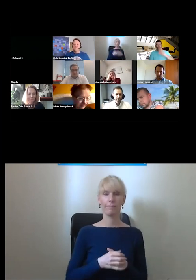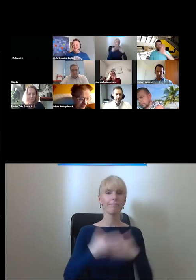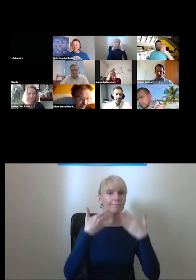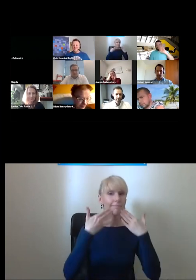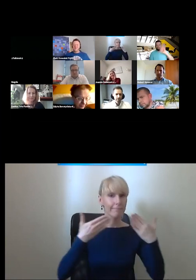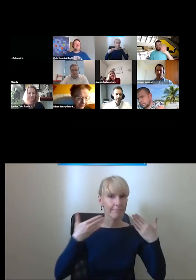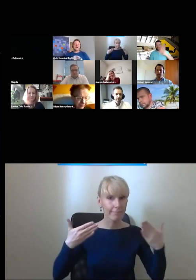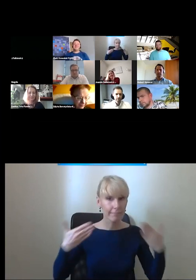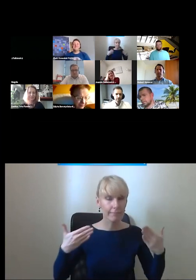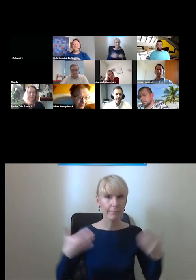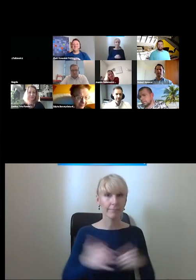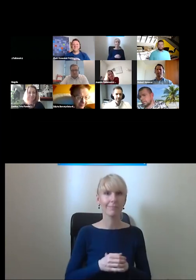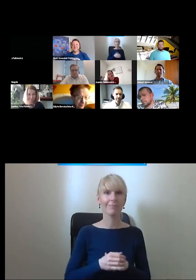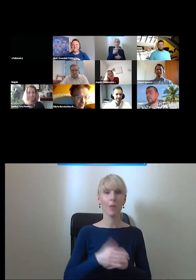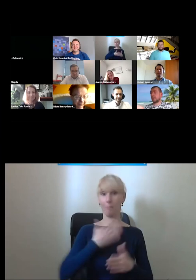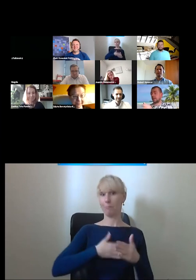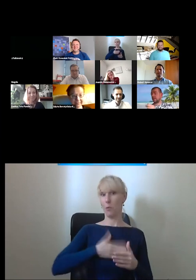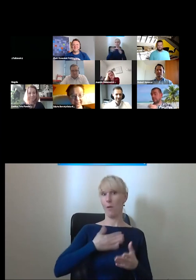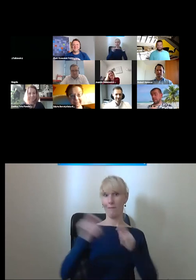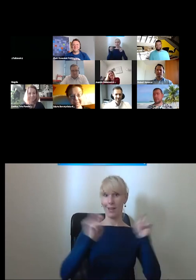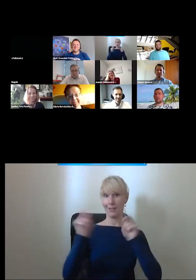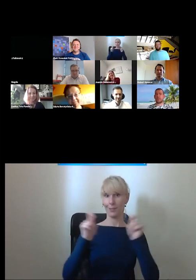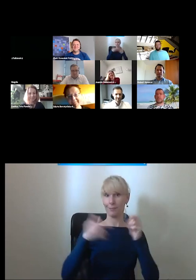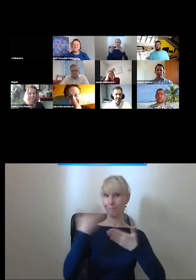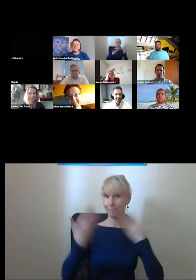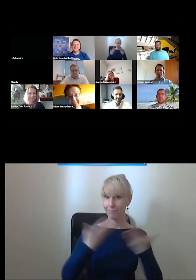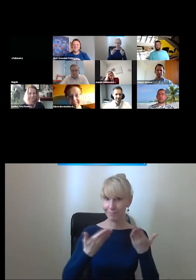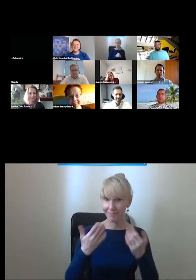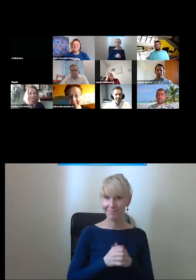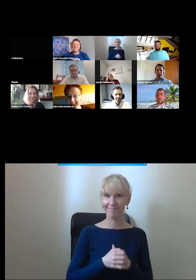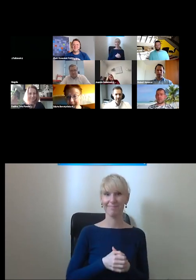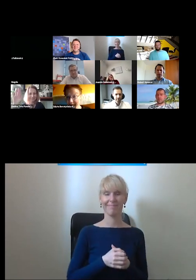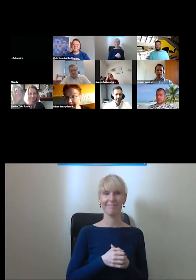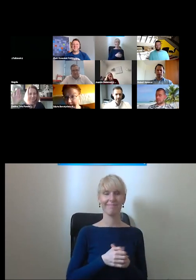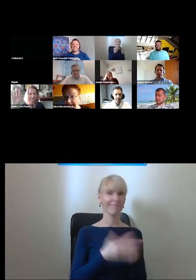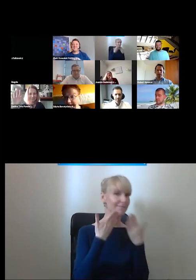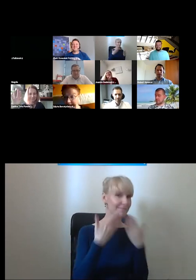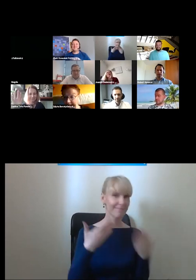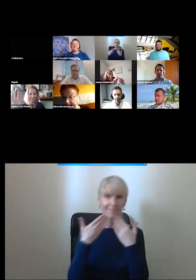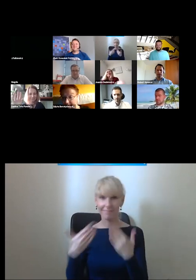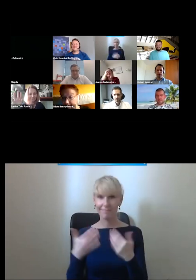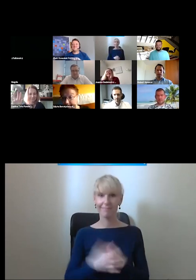miłych wakacji dziękujemy dziękujemy dziękujemy